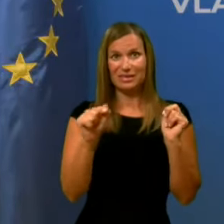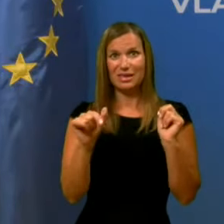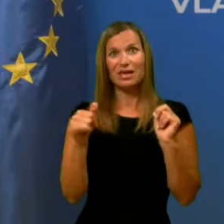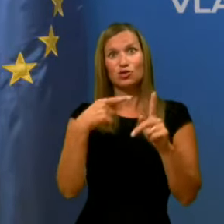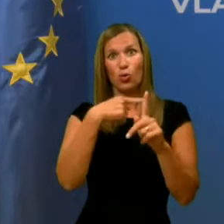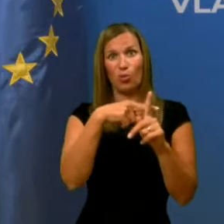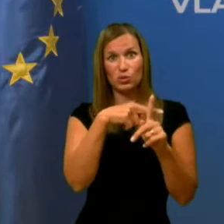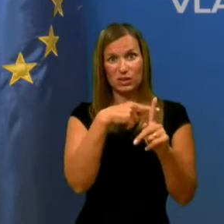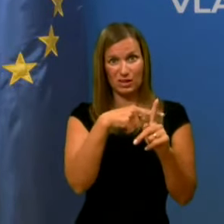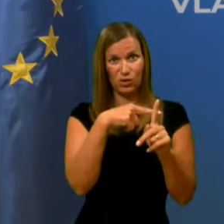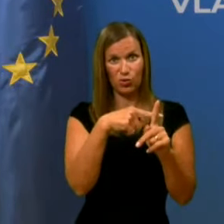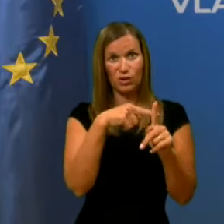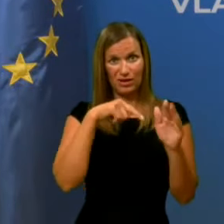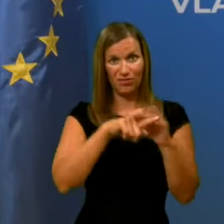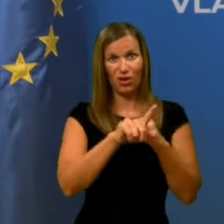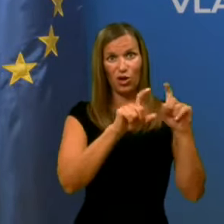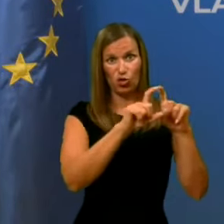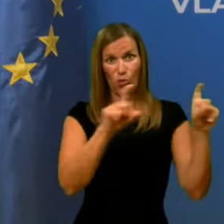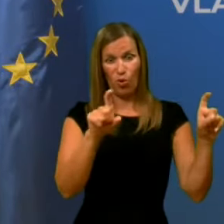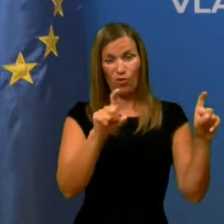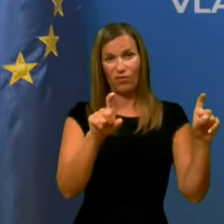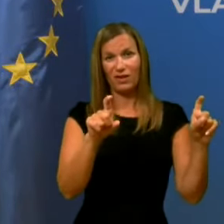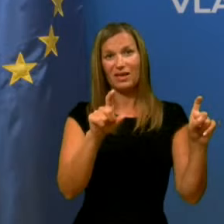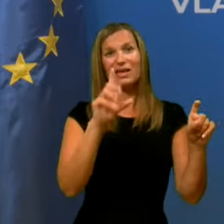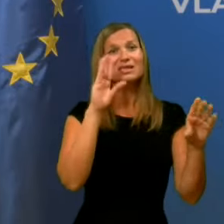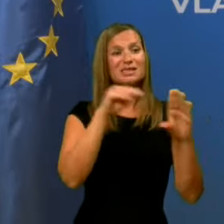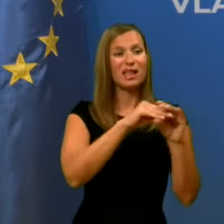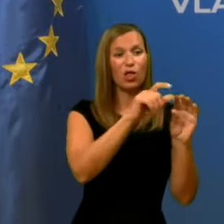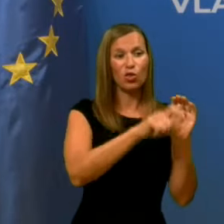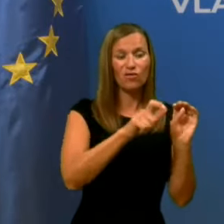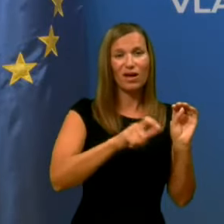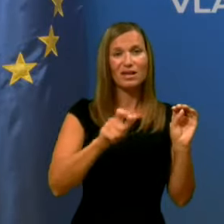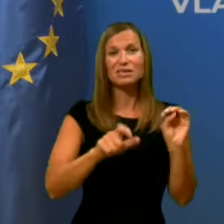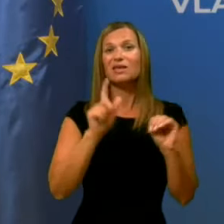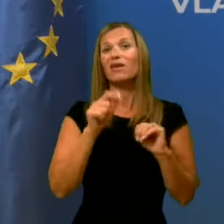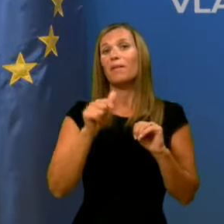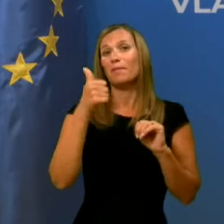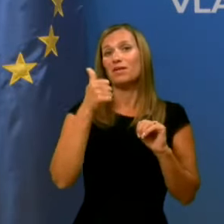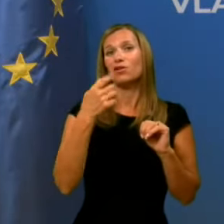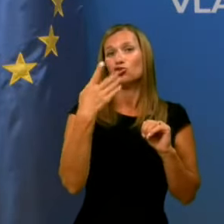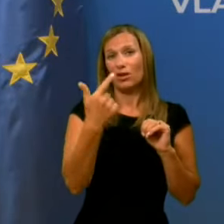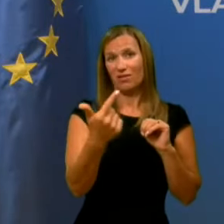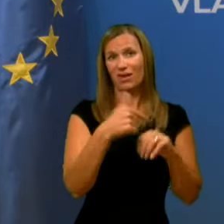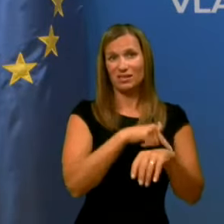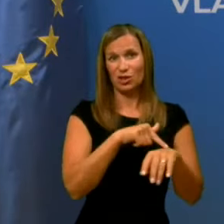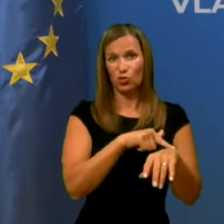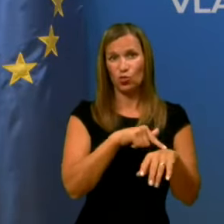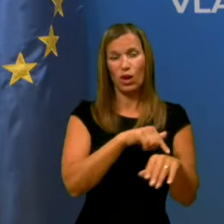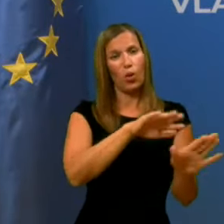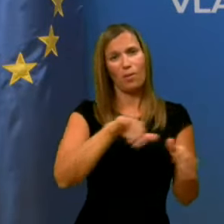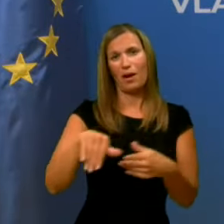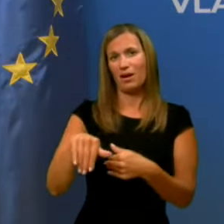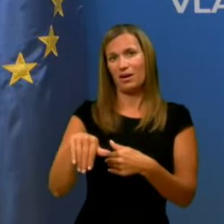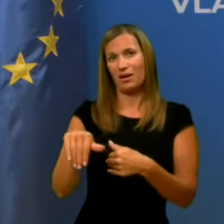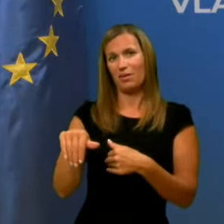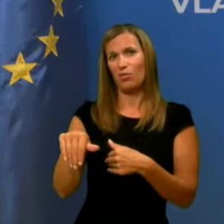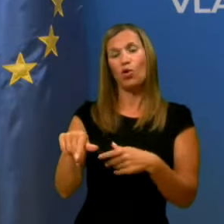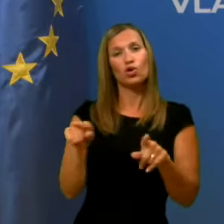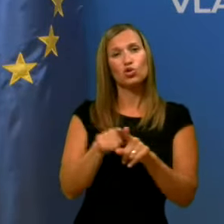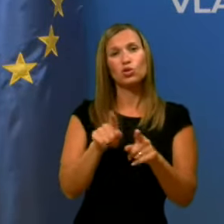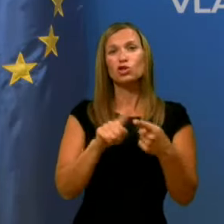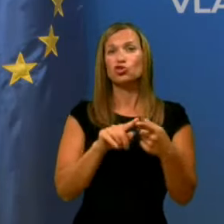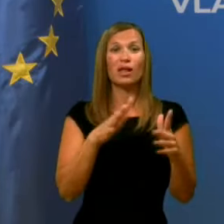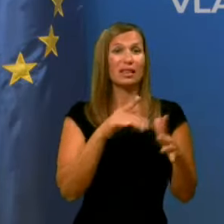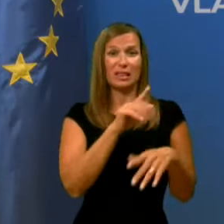pozitivni v domovih stanovalce v prvih 24 urah, umaknemo, tudi, če